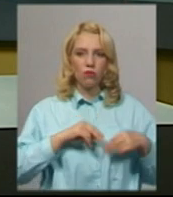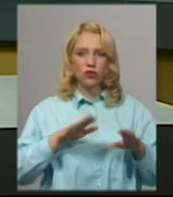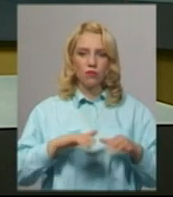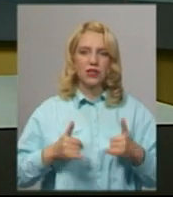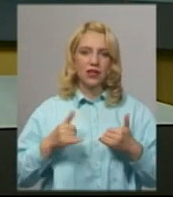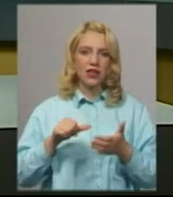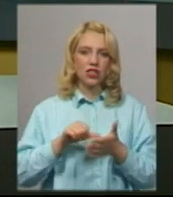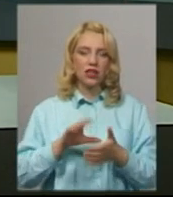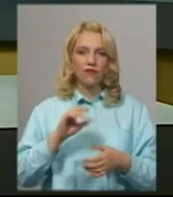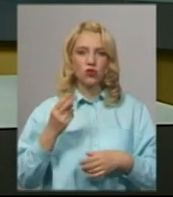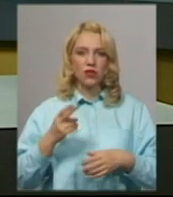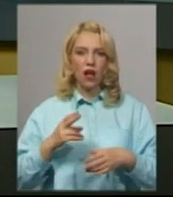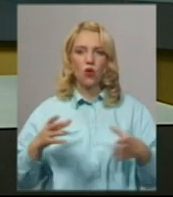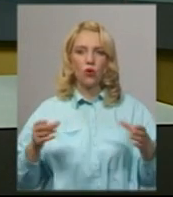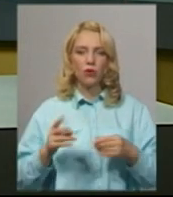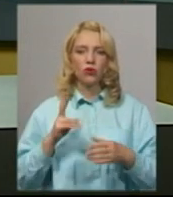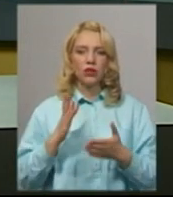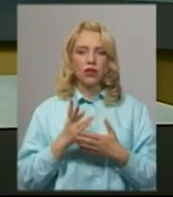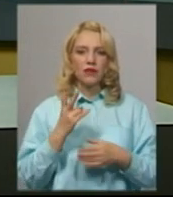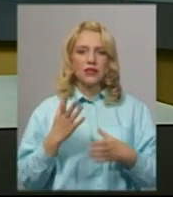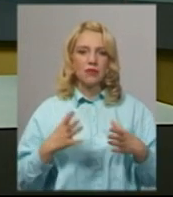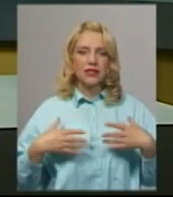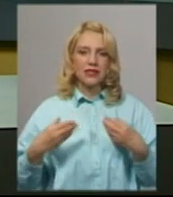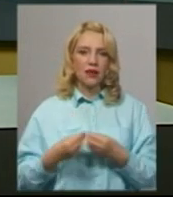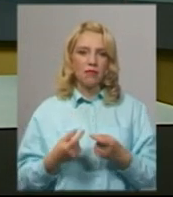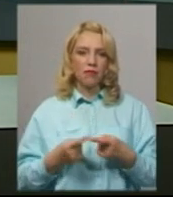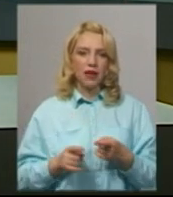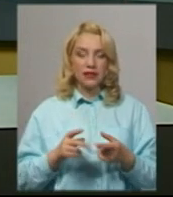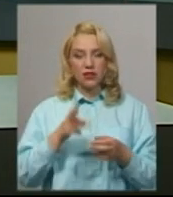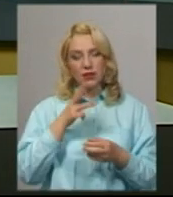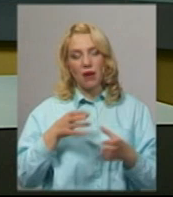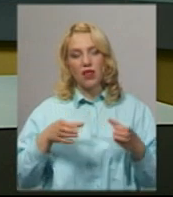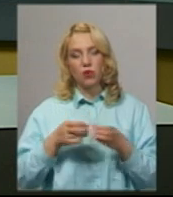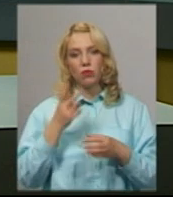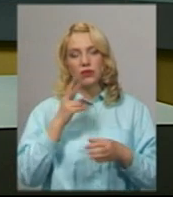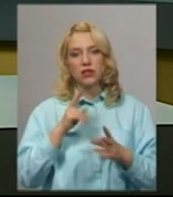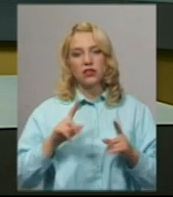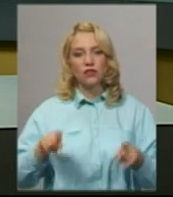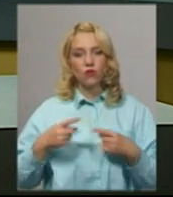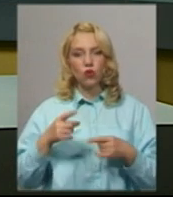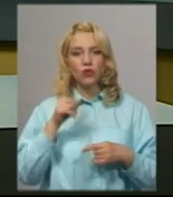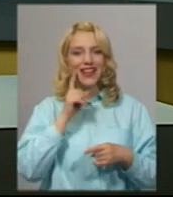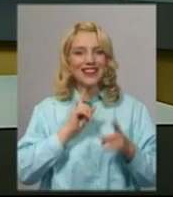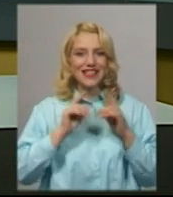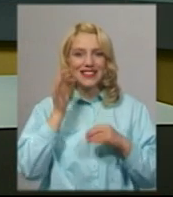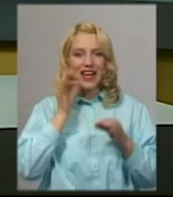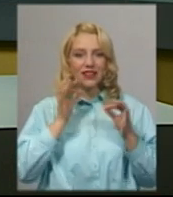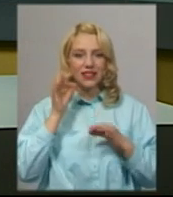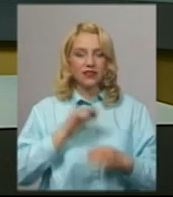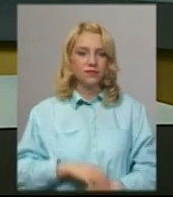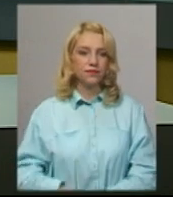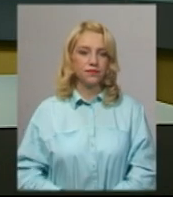кооперативу, який налічує 25 сімей. Знімальна група Суспільного бачила, як створюють десерти. Подробиці розповість Леся